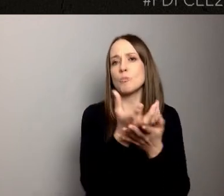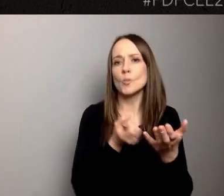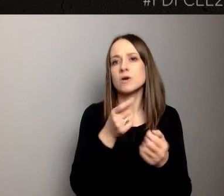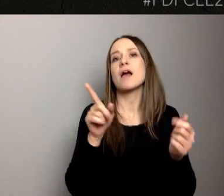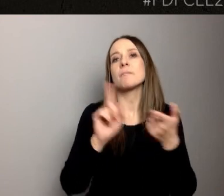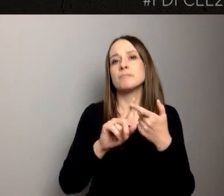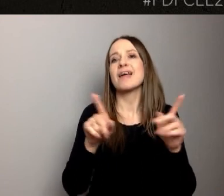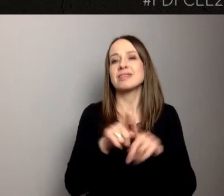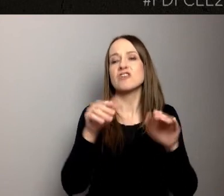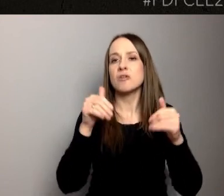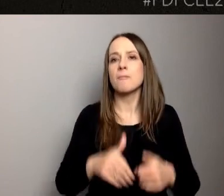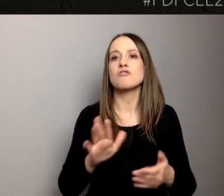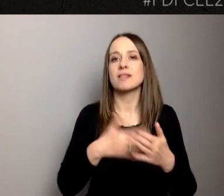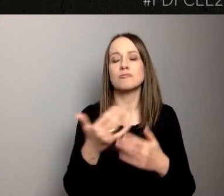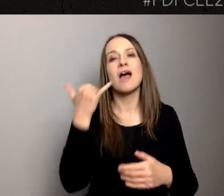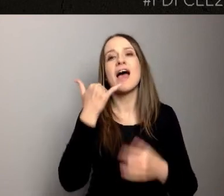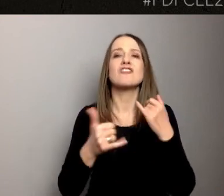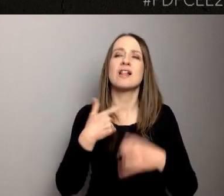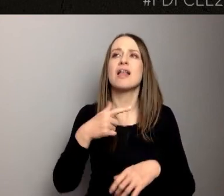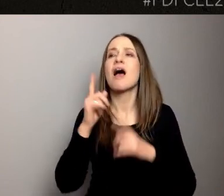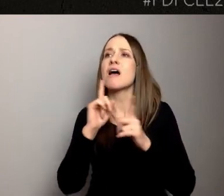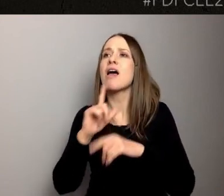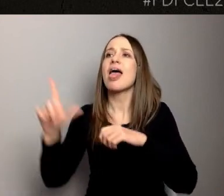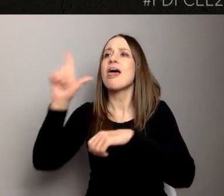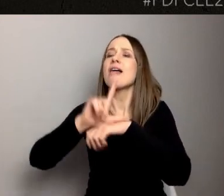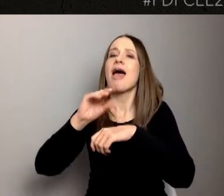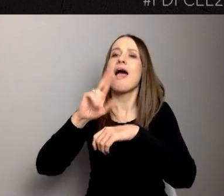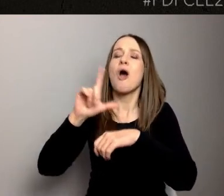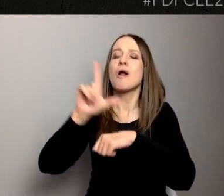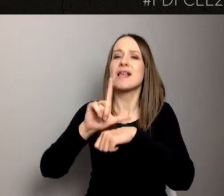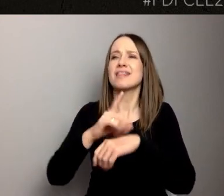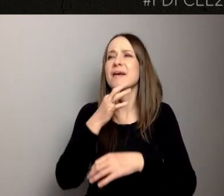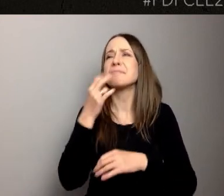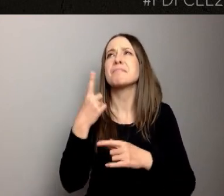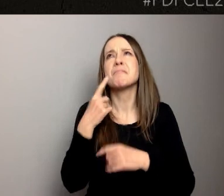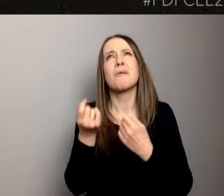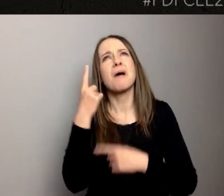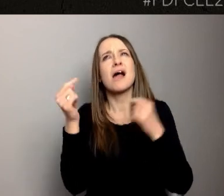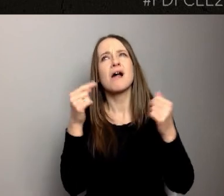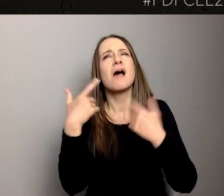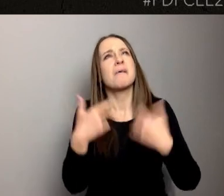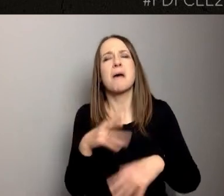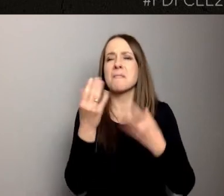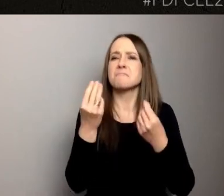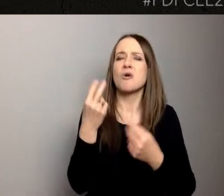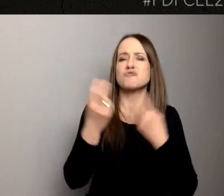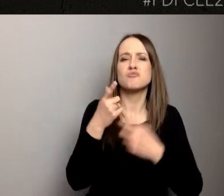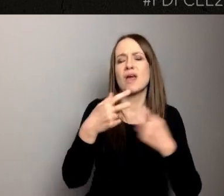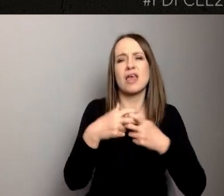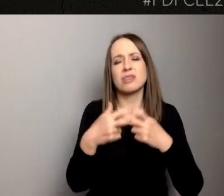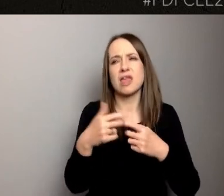ekoliderami pojawił się taki pomysł. Po co szukać w internecie, po co właśnie grzebać na geomapach? Przecież my możemy zadzwonić.